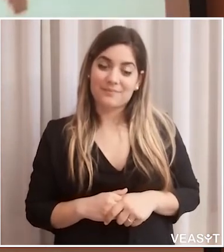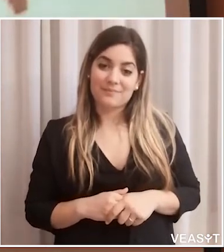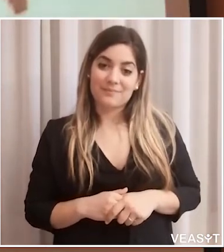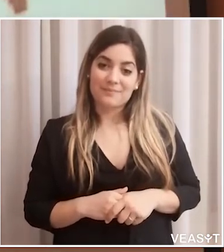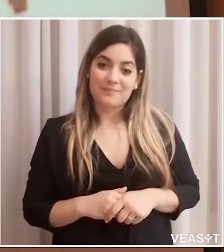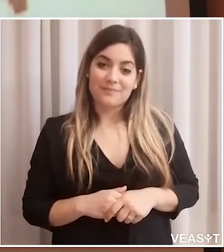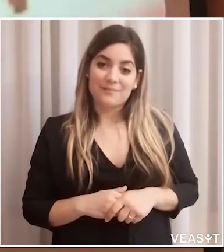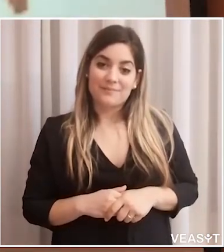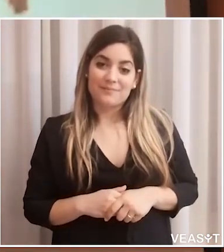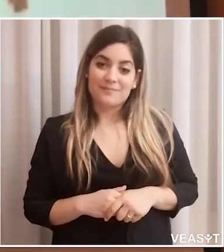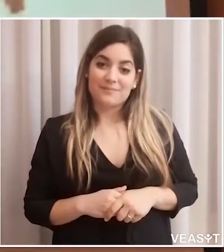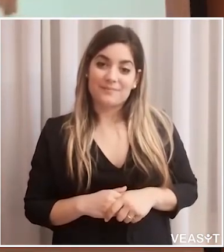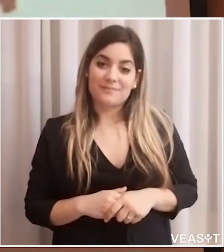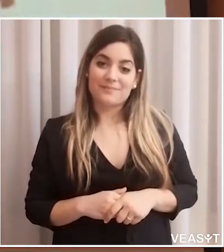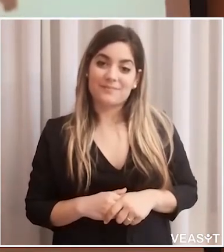microfono.